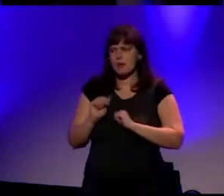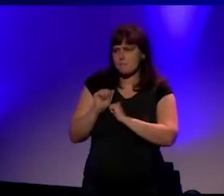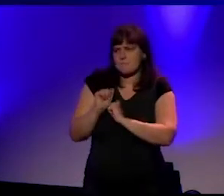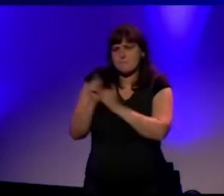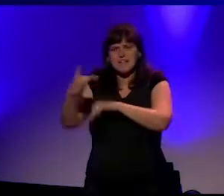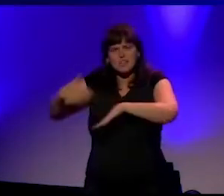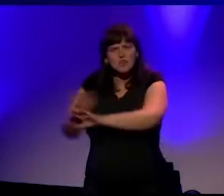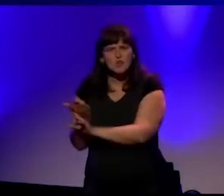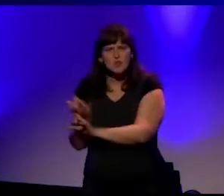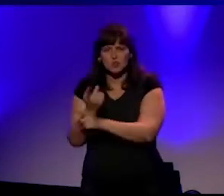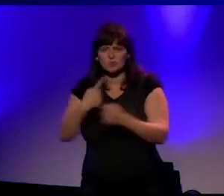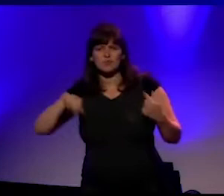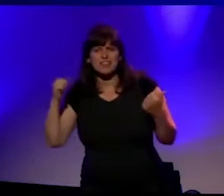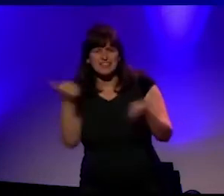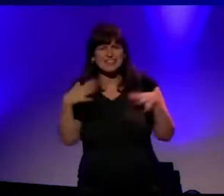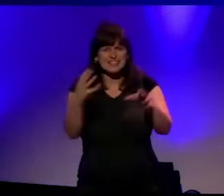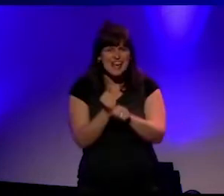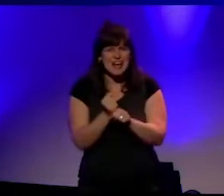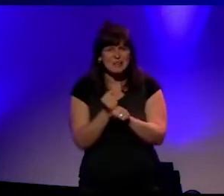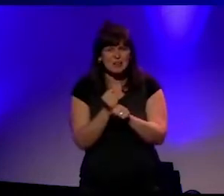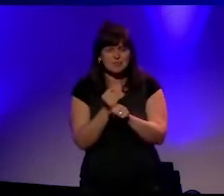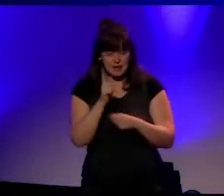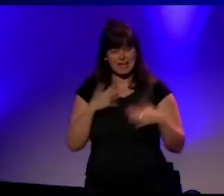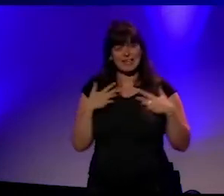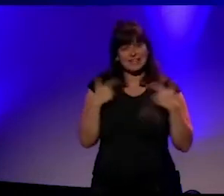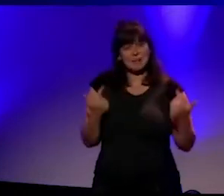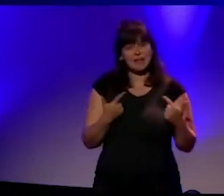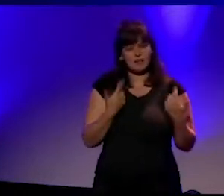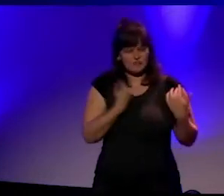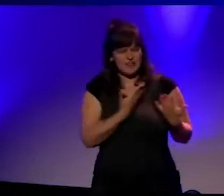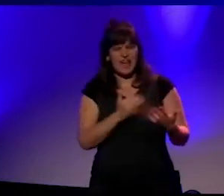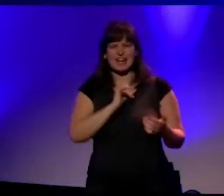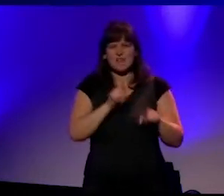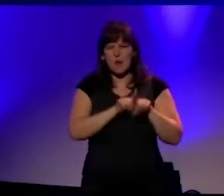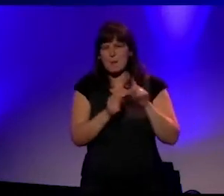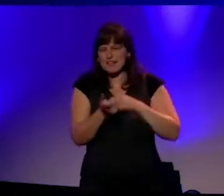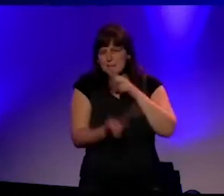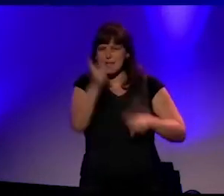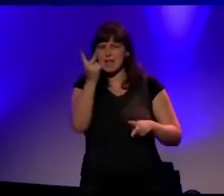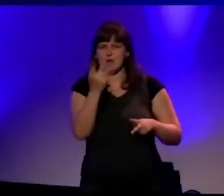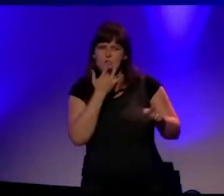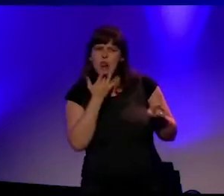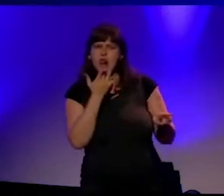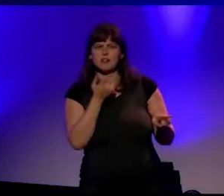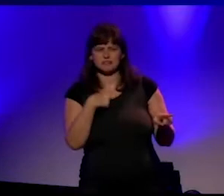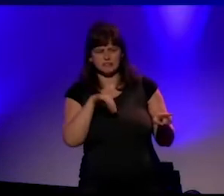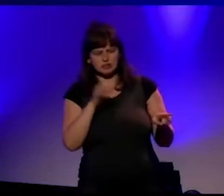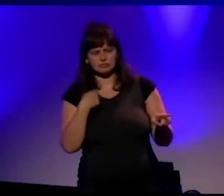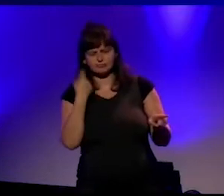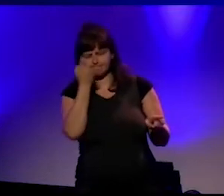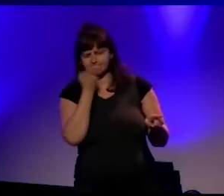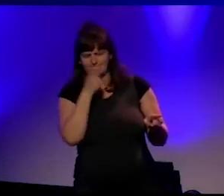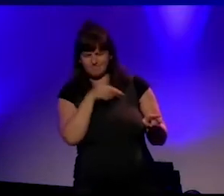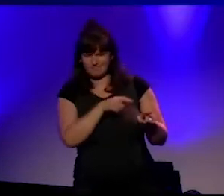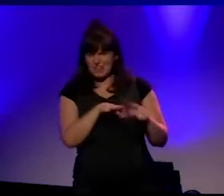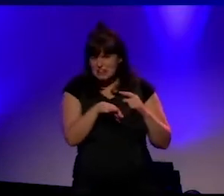Maar die samenleving vraagt vandaag ook net iets meer. En soms vraag ik me af, is het niet te veel? Maar ze vraagt wel